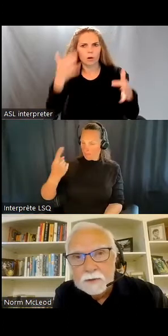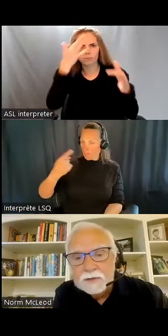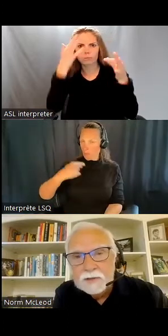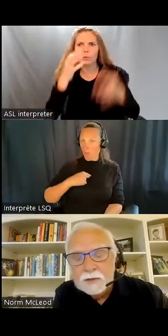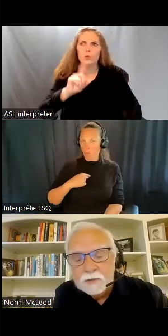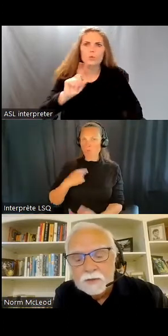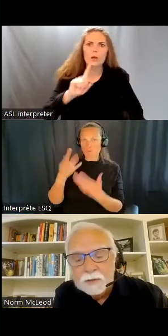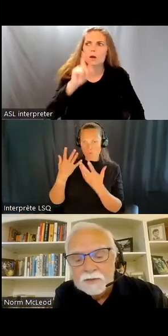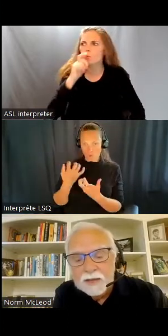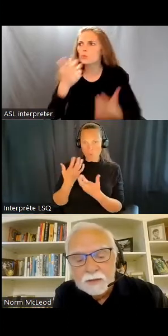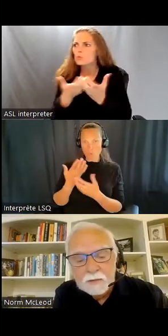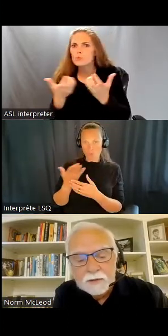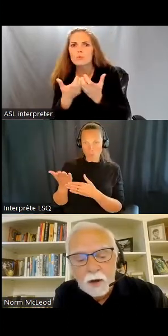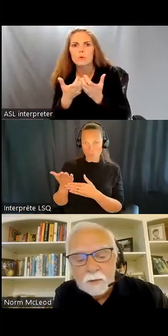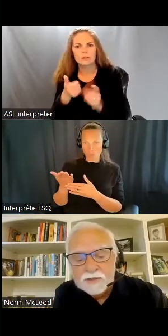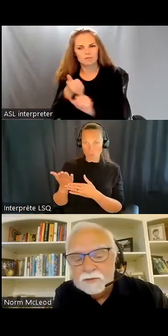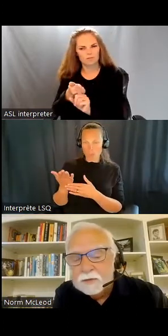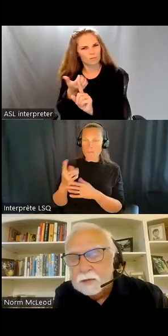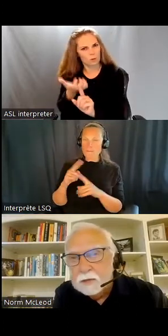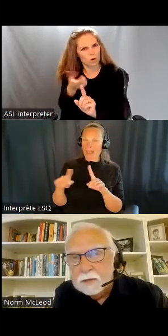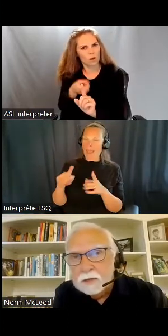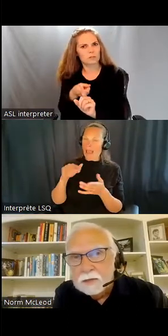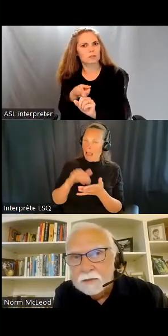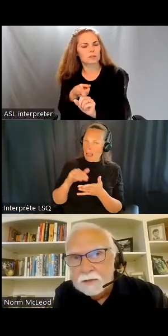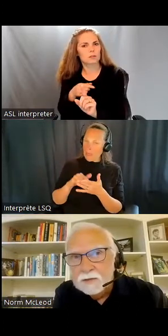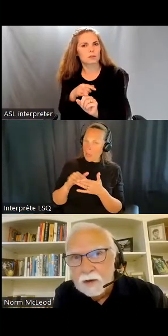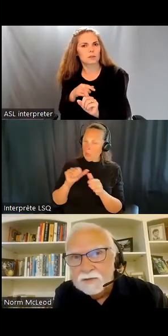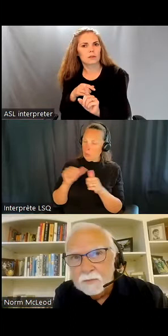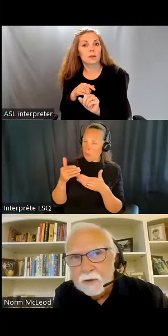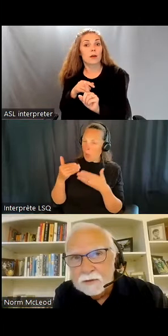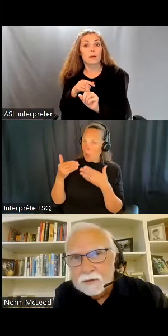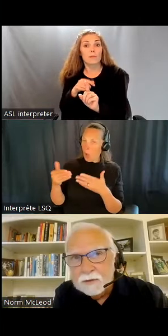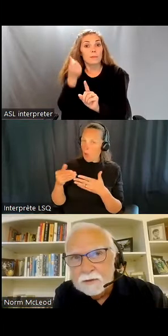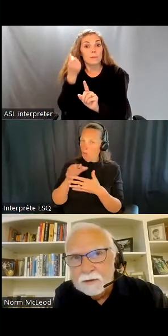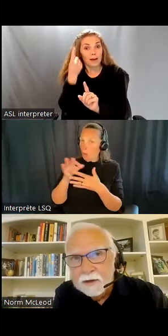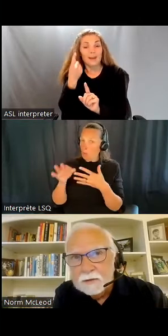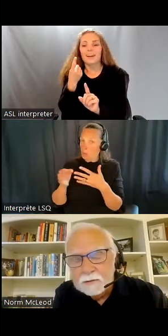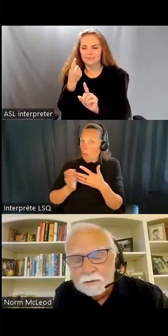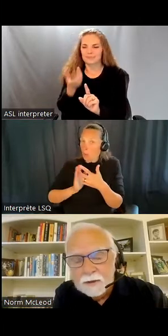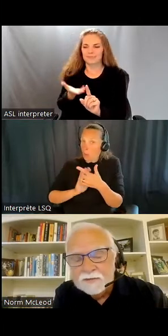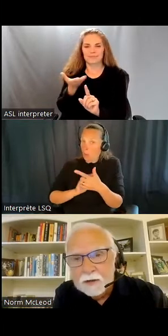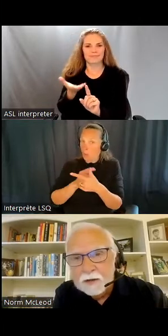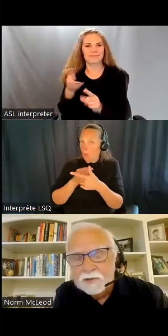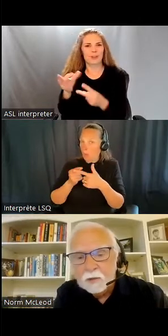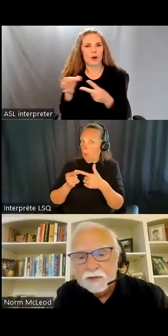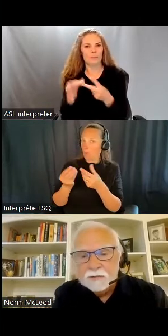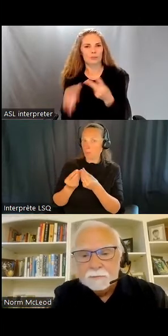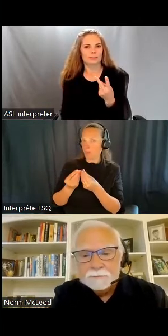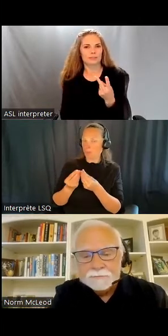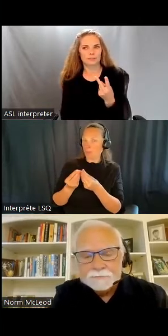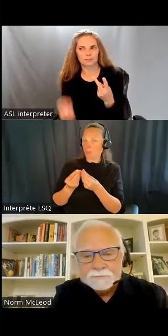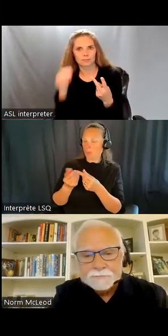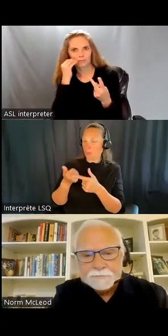vivent et avec qui. Mais on continue à leur présenter des options qui ne permettent pas de